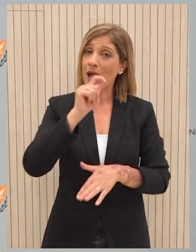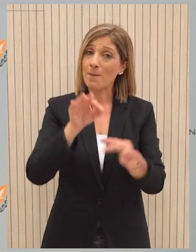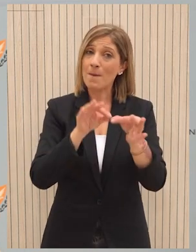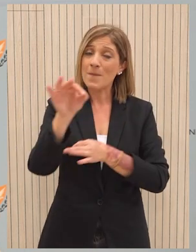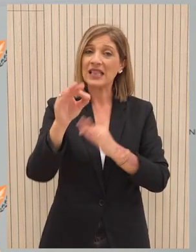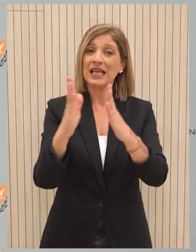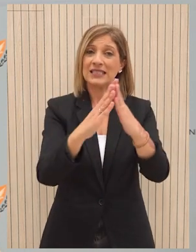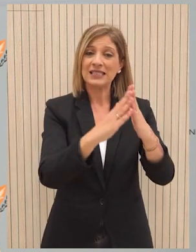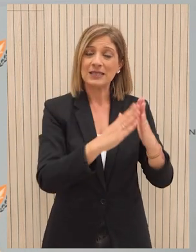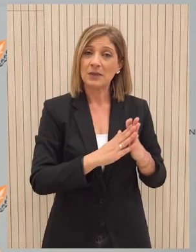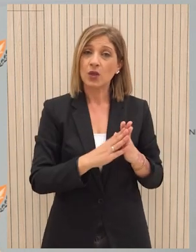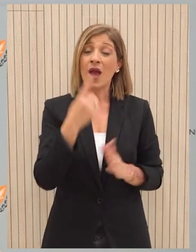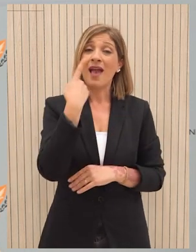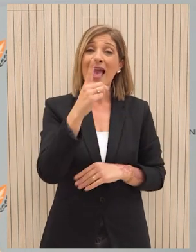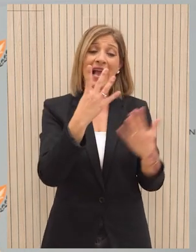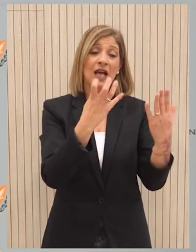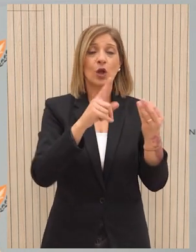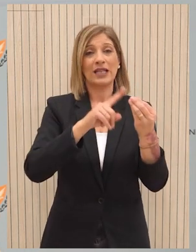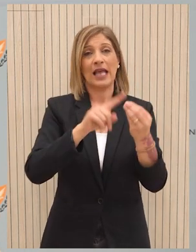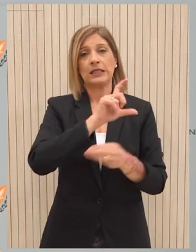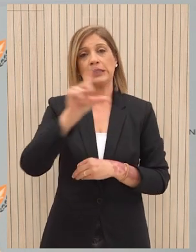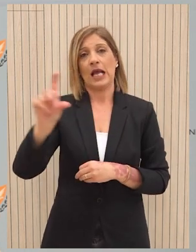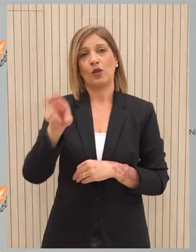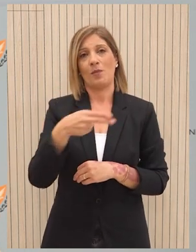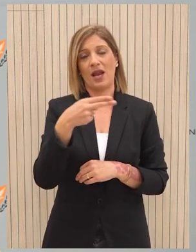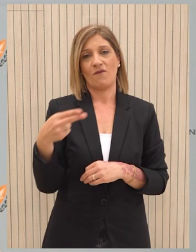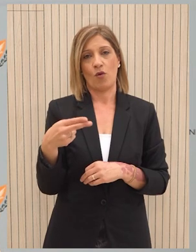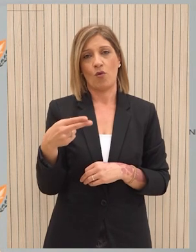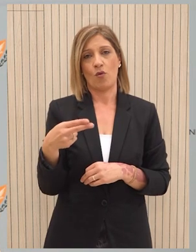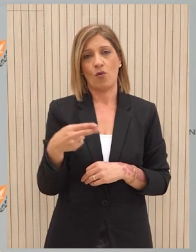κυπριακών νοικοκυριών ύψους 196 εκατομμυρίων ευρώ.